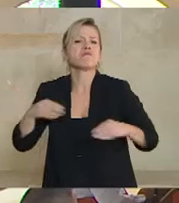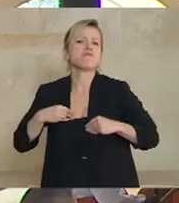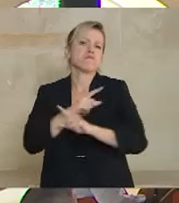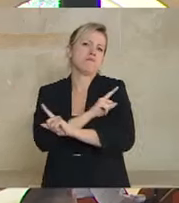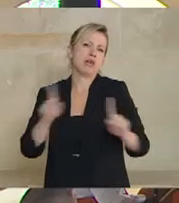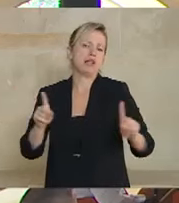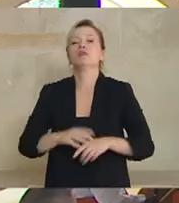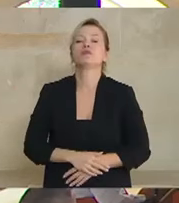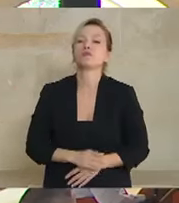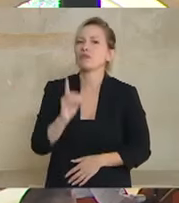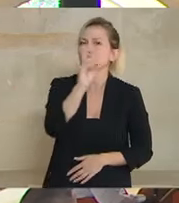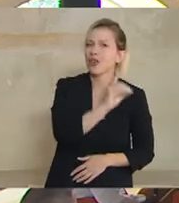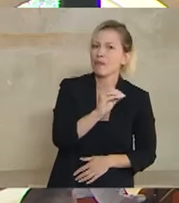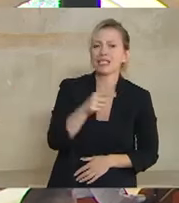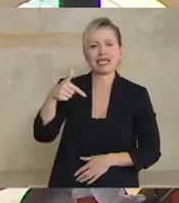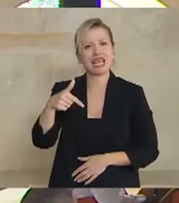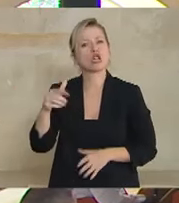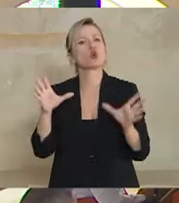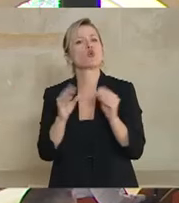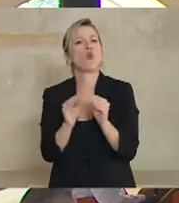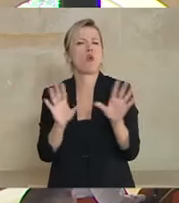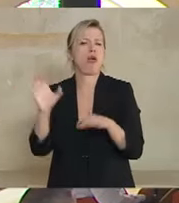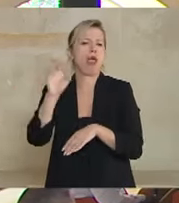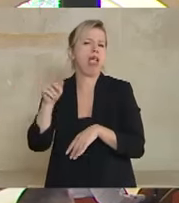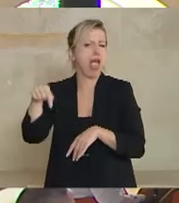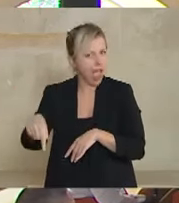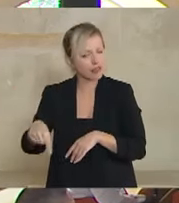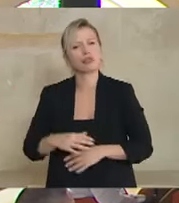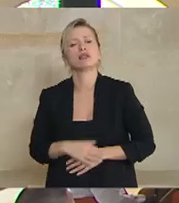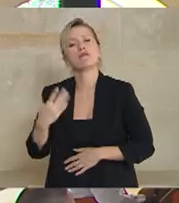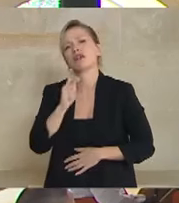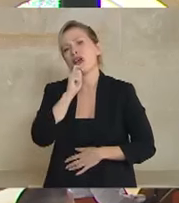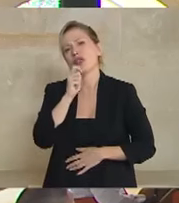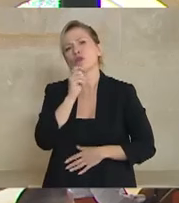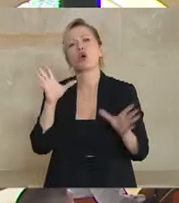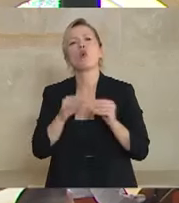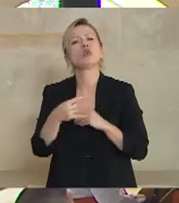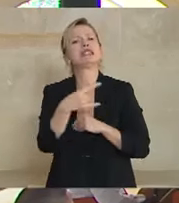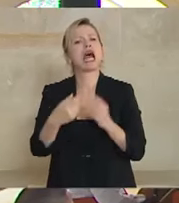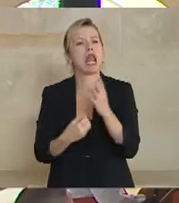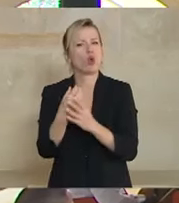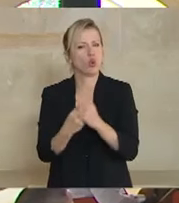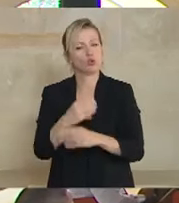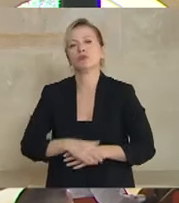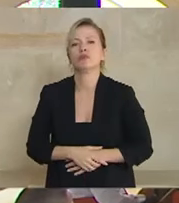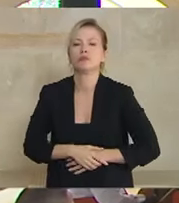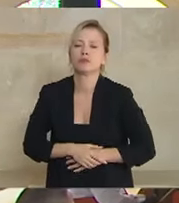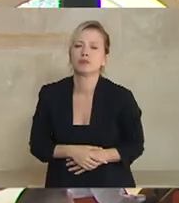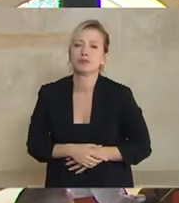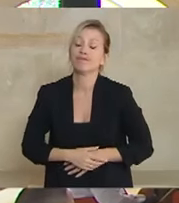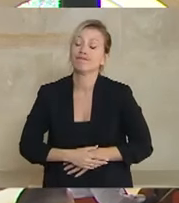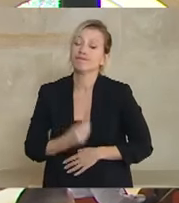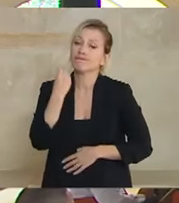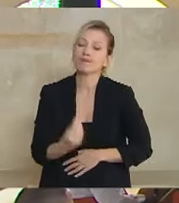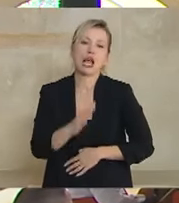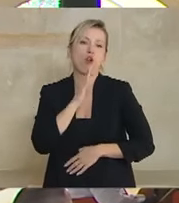Ο Δημήτρης Γκάτσιος από την ΕΡΤ και να ετοιμάζεται η φανήνικη φοράκη από το ZARPA News.gr Καλό μεσημέρι